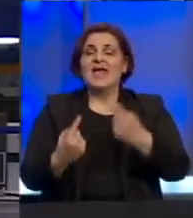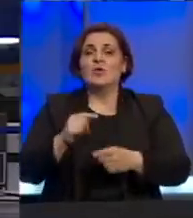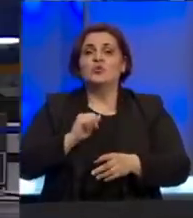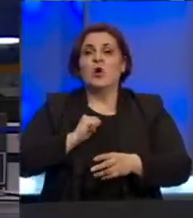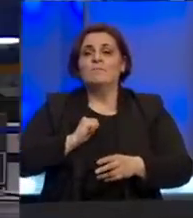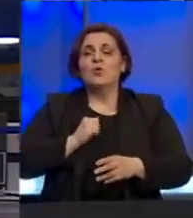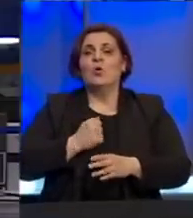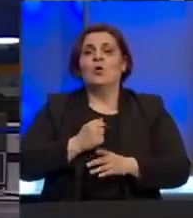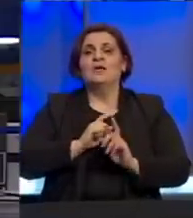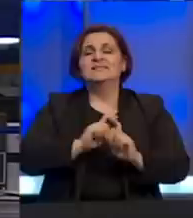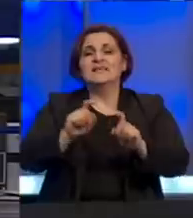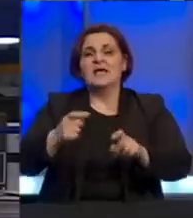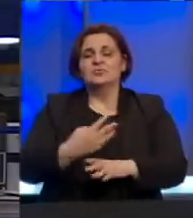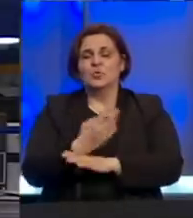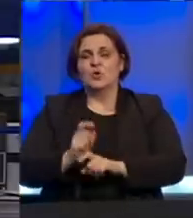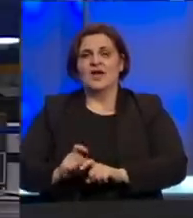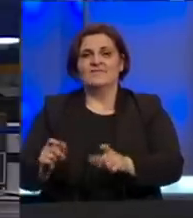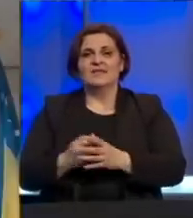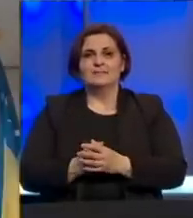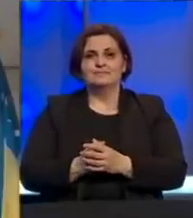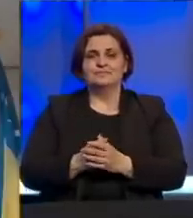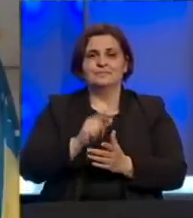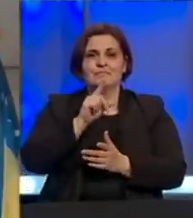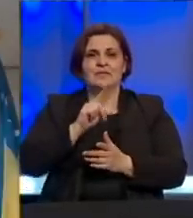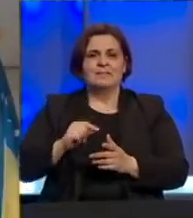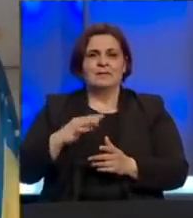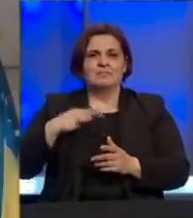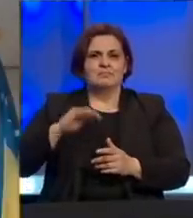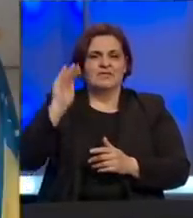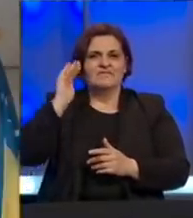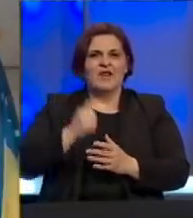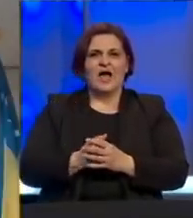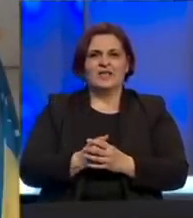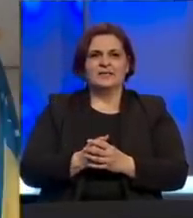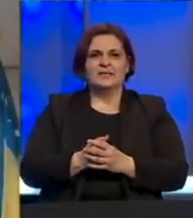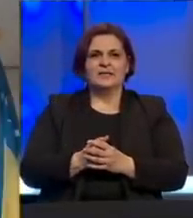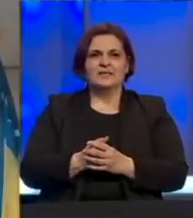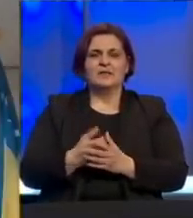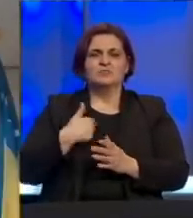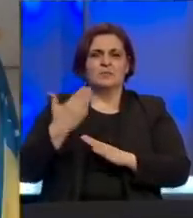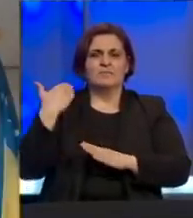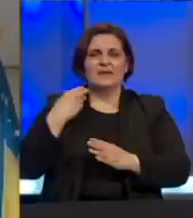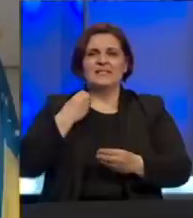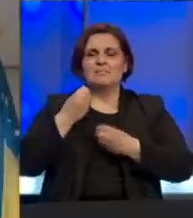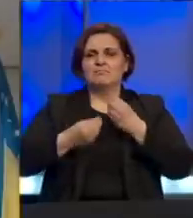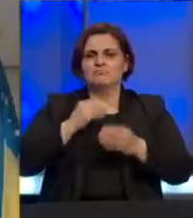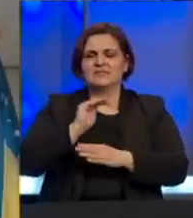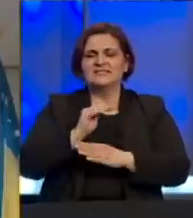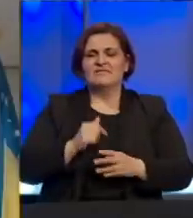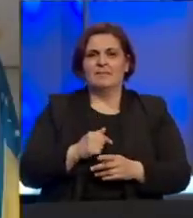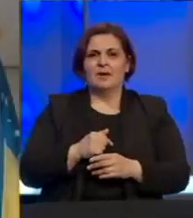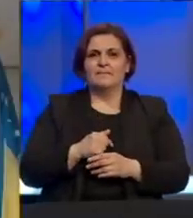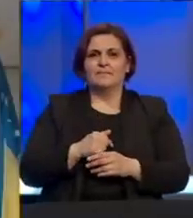zaražen koronavirusom. Japanski premijer Shinzo Abe u svojim prijehodnim izjavama istakao da